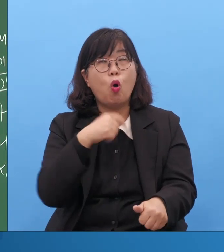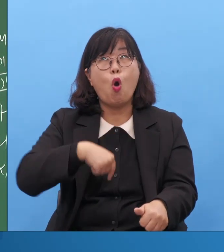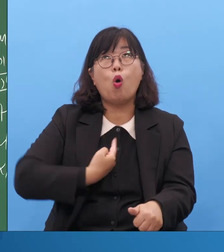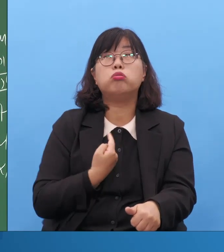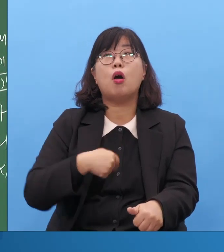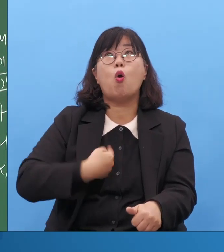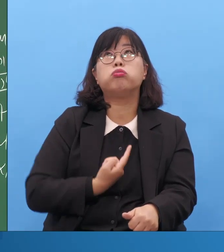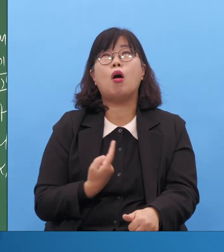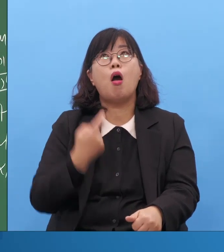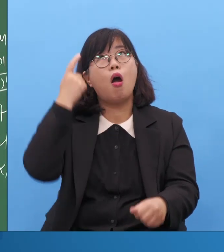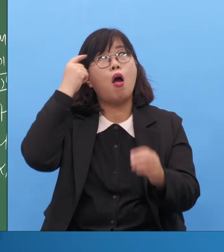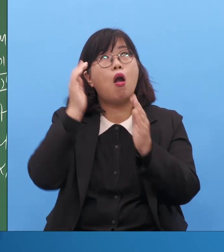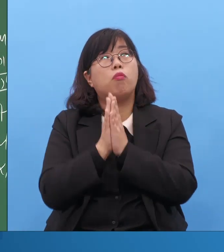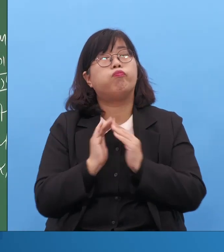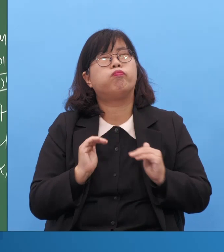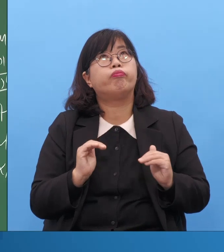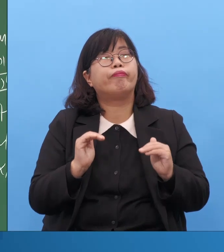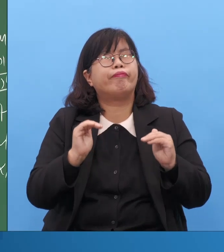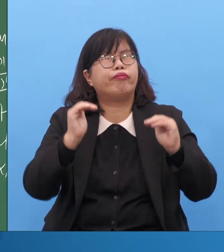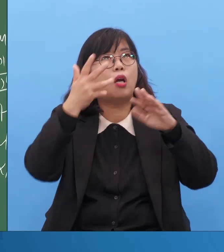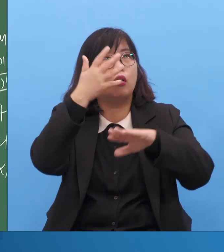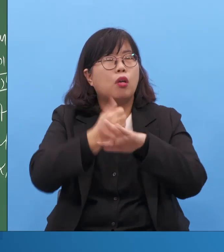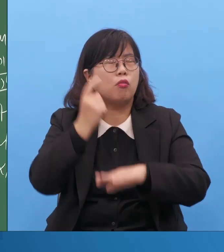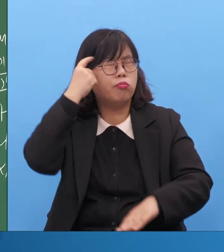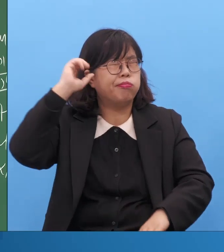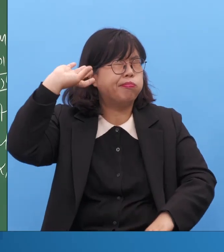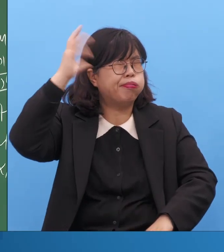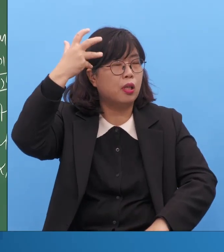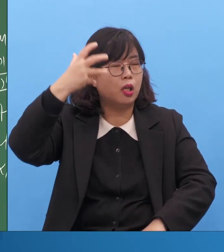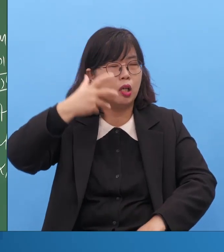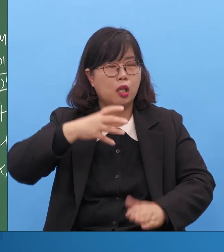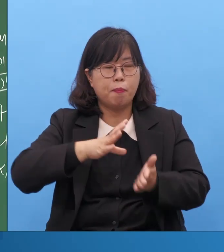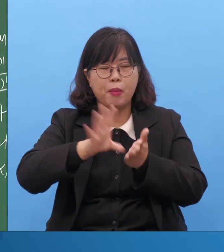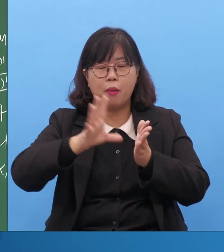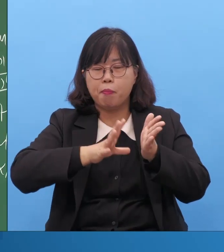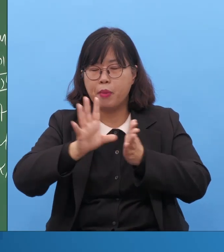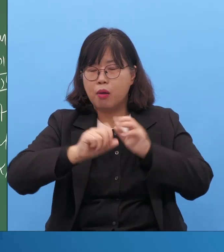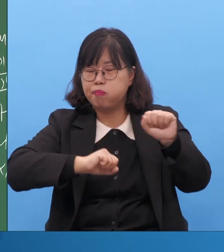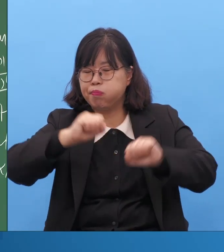그렇게 이해해야지. 무조건 저 사람을 이렇게 부리면 치유를 못합니다.